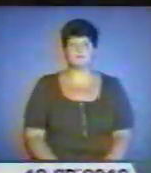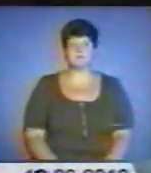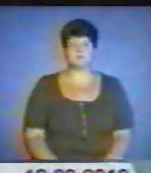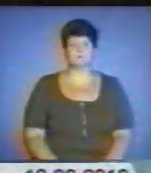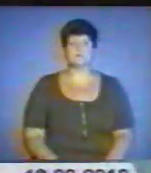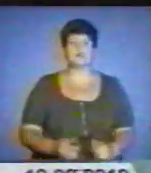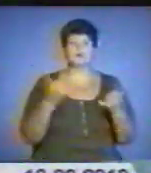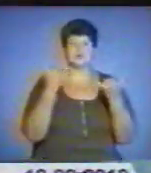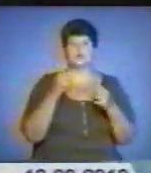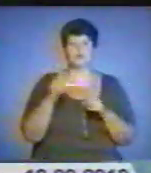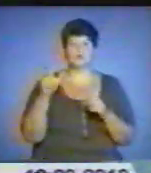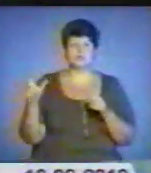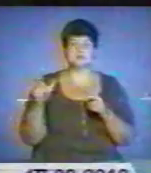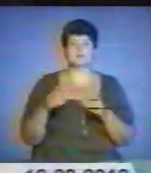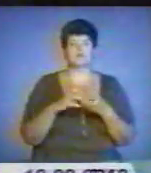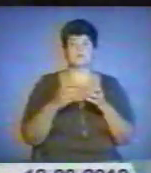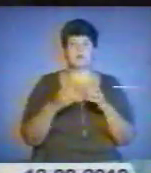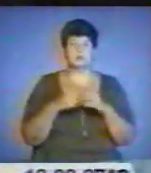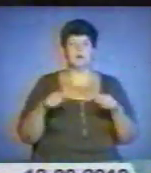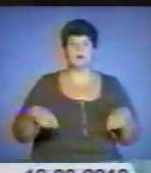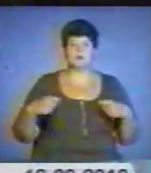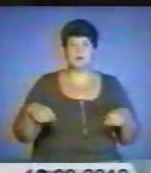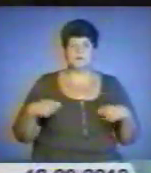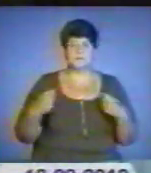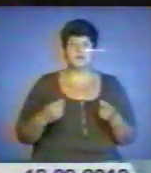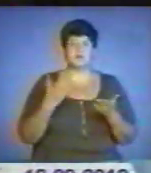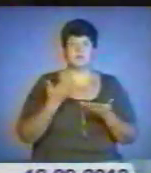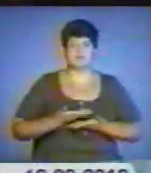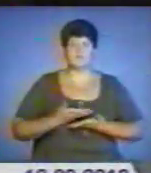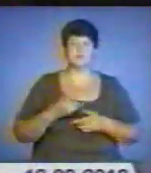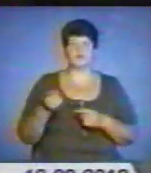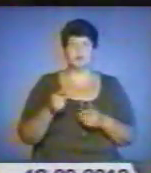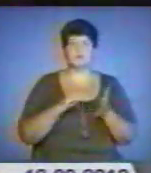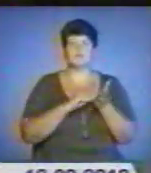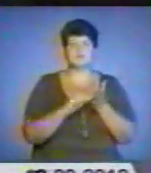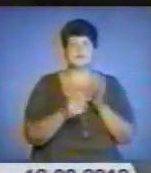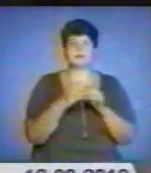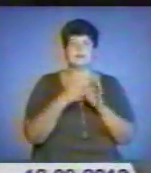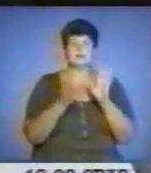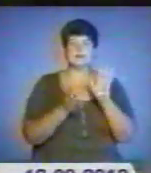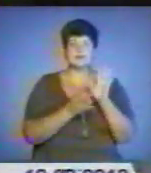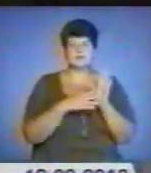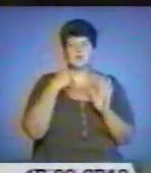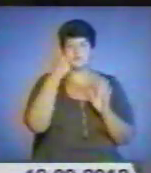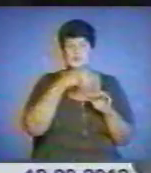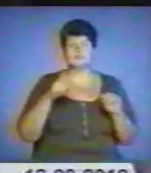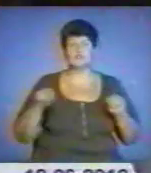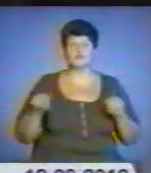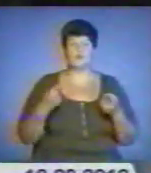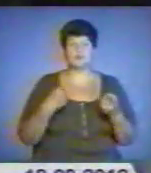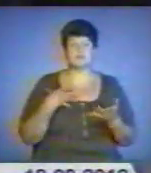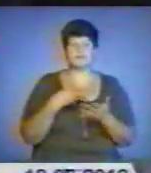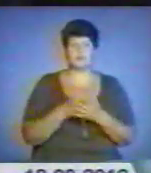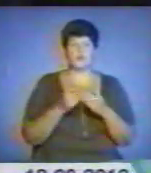Сьогодні люди із вадами опорно-рухового апарату, які проживають у Тернополі, визначають 19-ту річницю створення власної